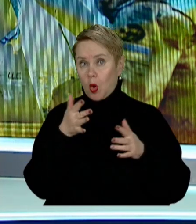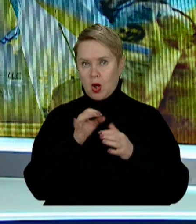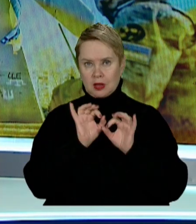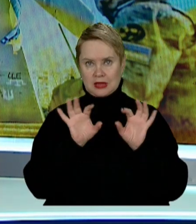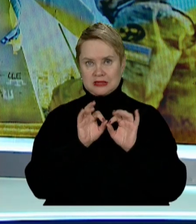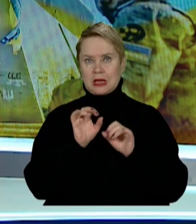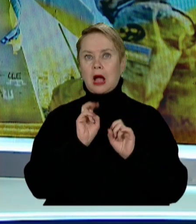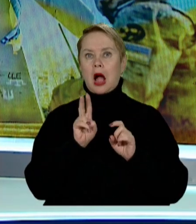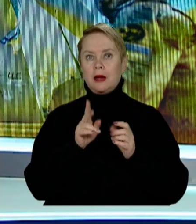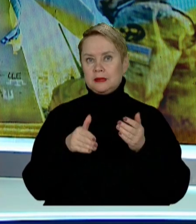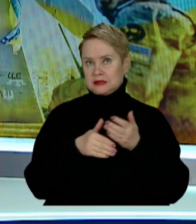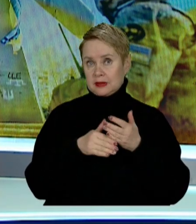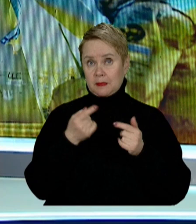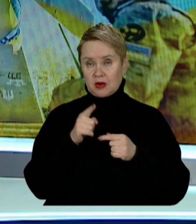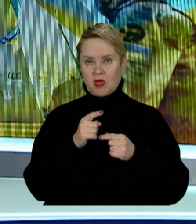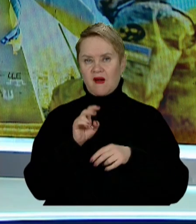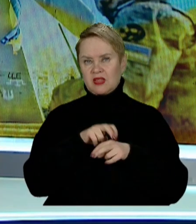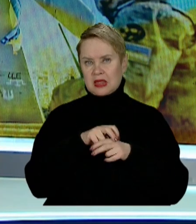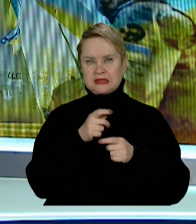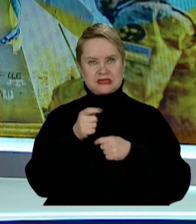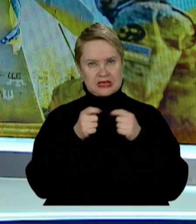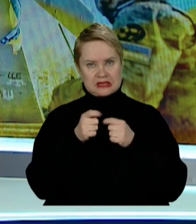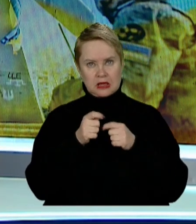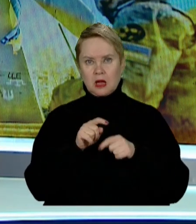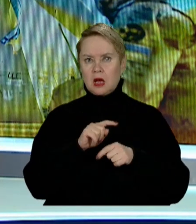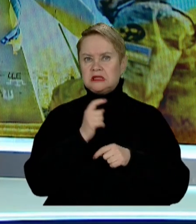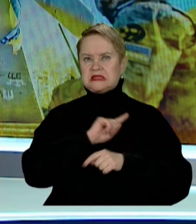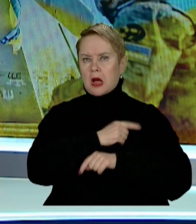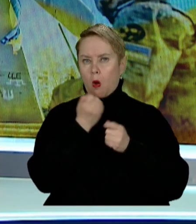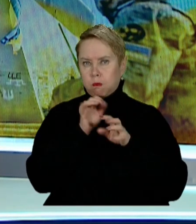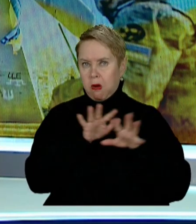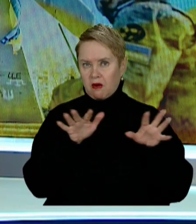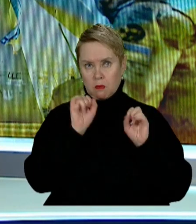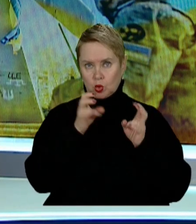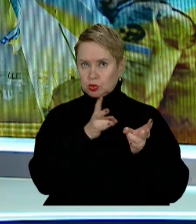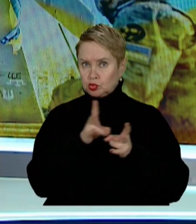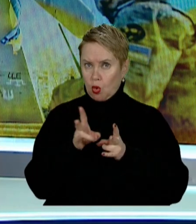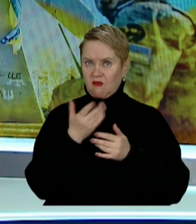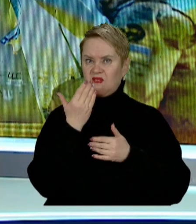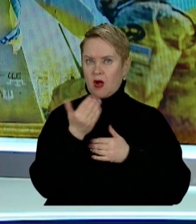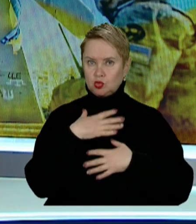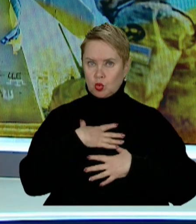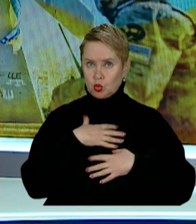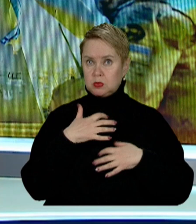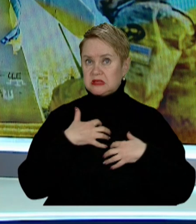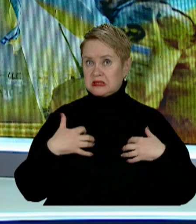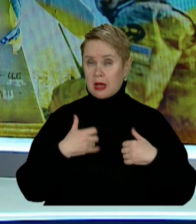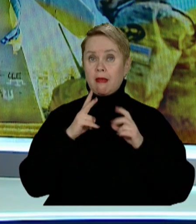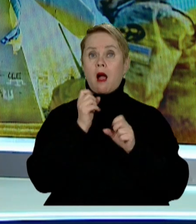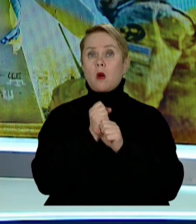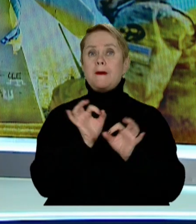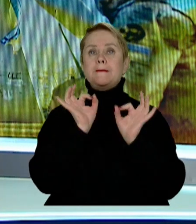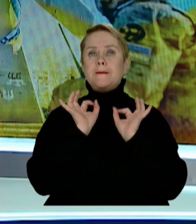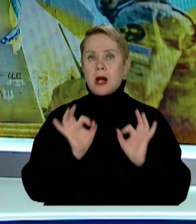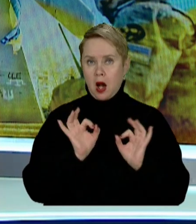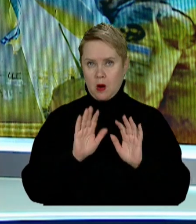діляться лайфхаками. Проте ветеринари застерігають надмірний обігрів може навіть зашкодити вашому улюбленцю. Як це робити